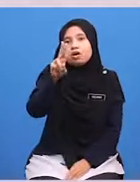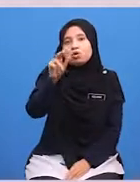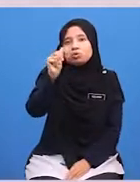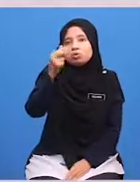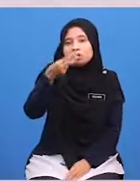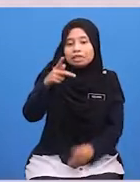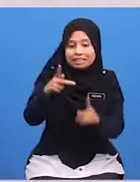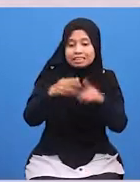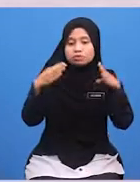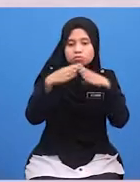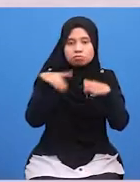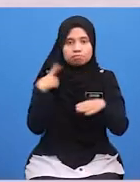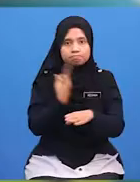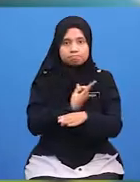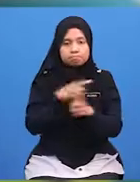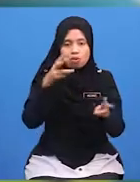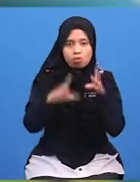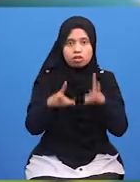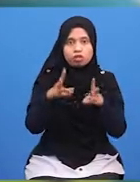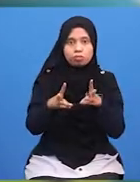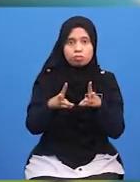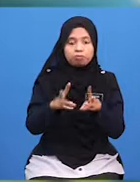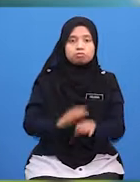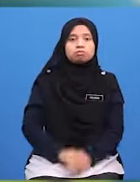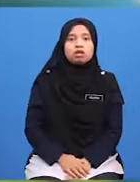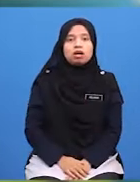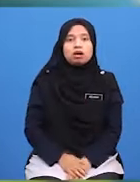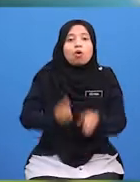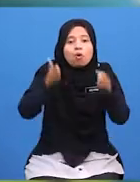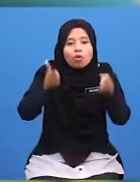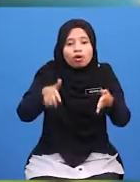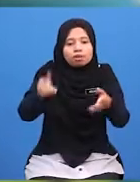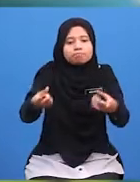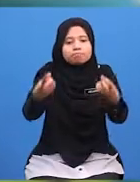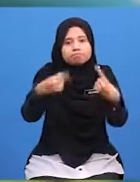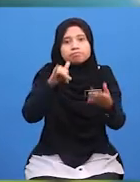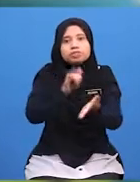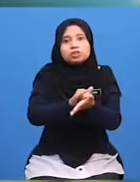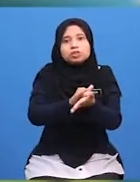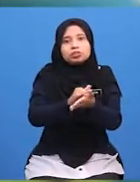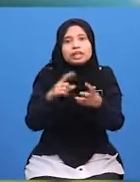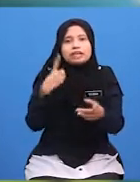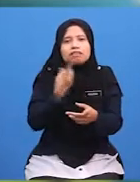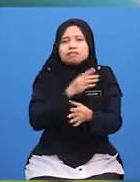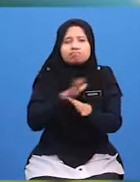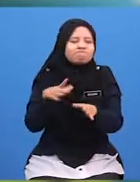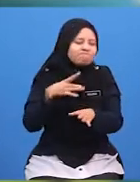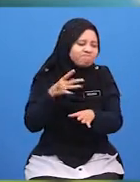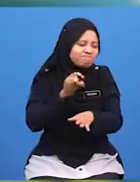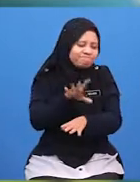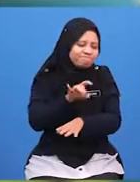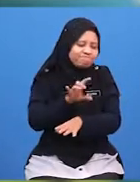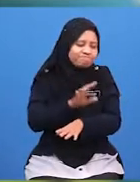Hadir Ke Rumah Kita Walaupun Orang Yang Datang Itu Kita Tidak